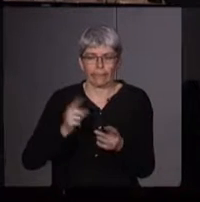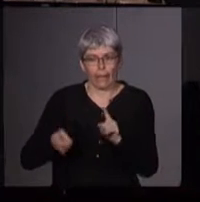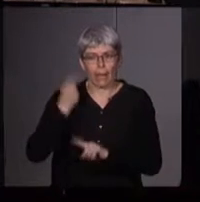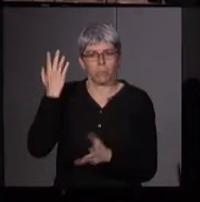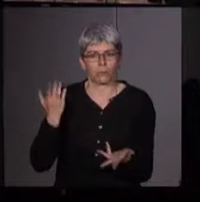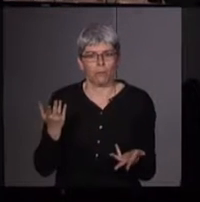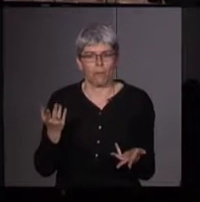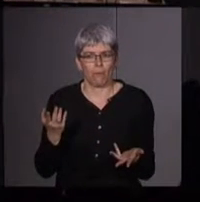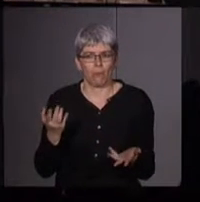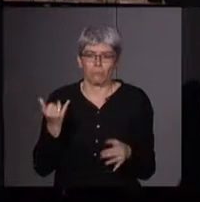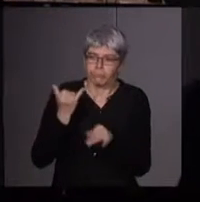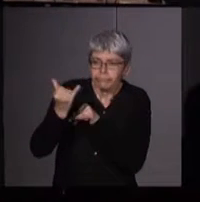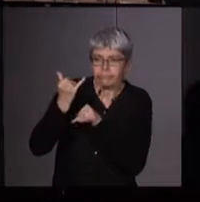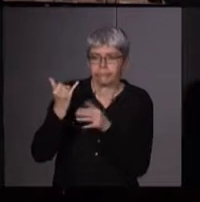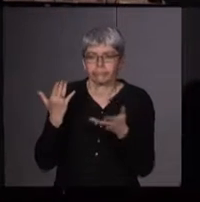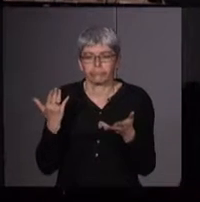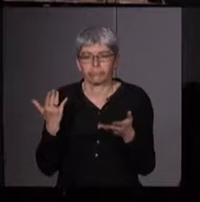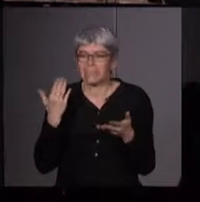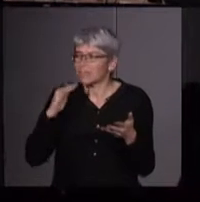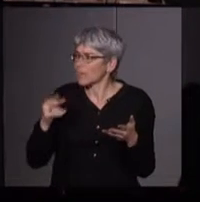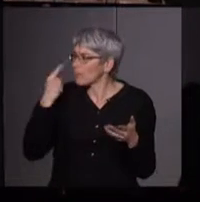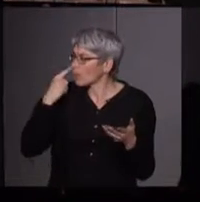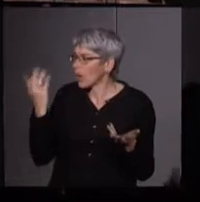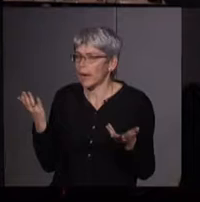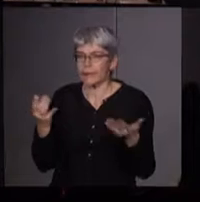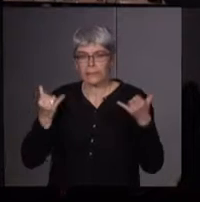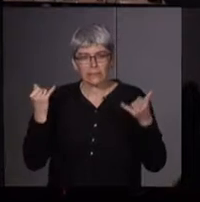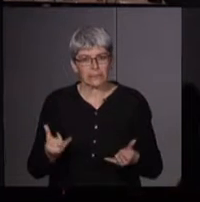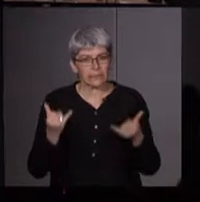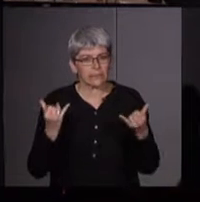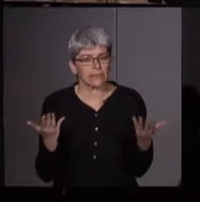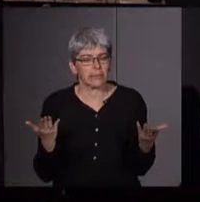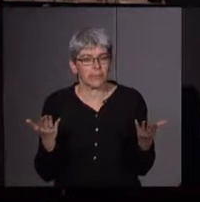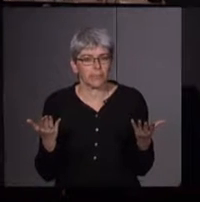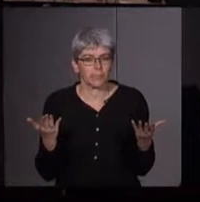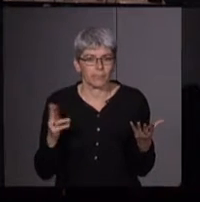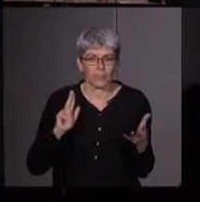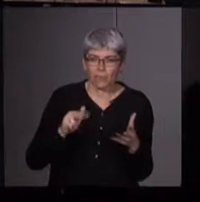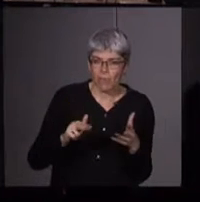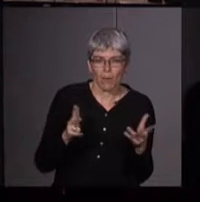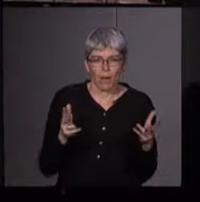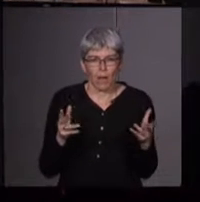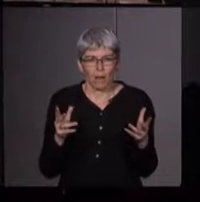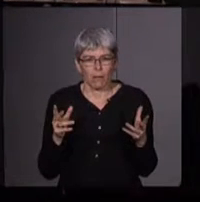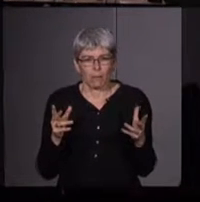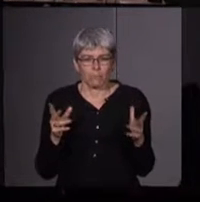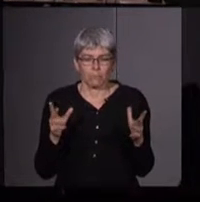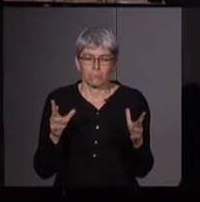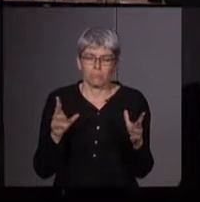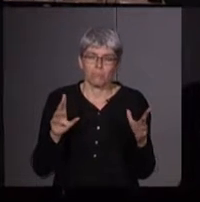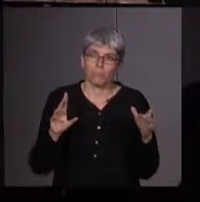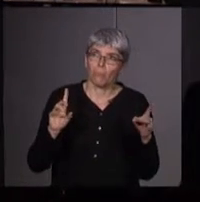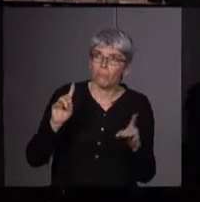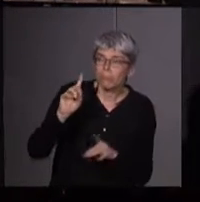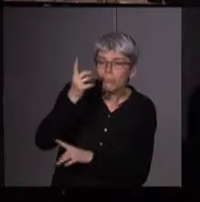l'importance de l'artefact et vous allez le voir dans ces actions, il y aura des poupées, des déesses, des